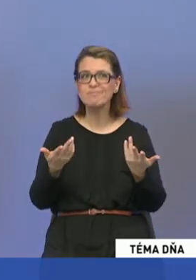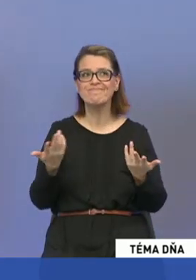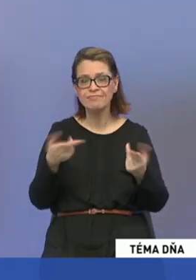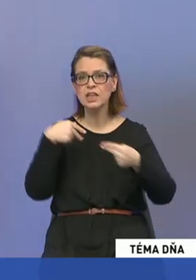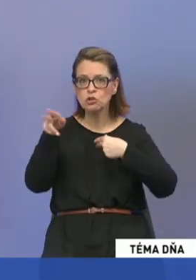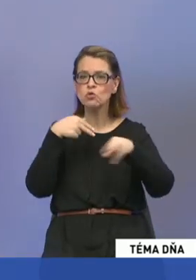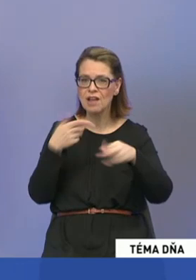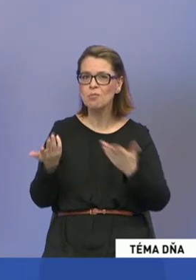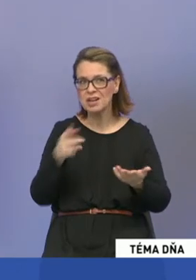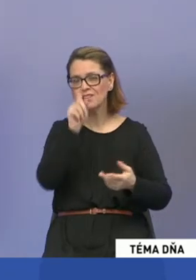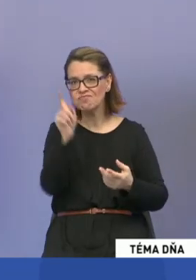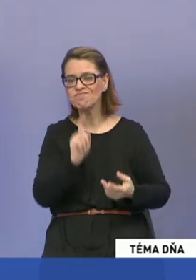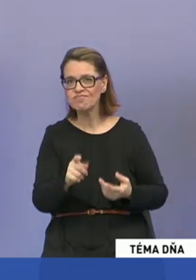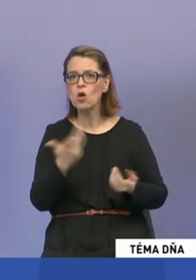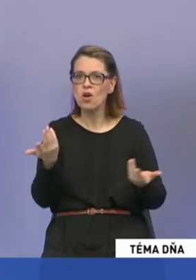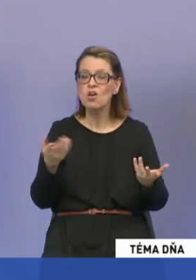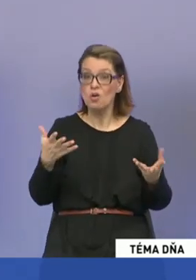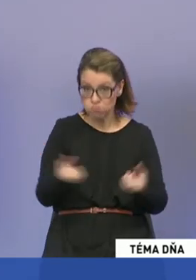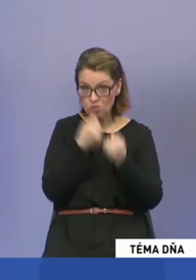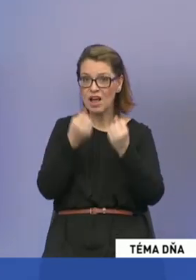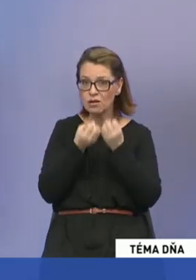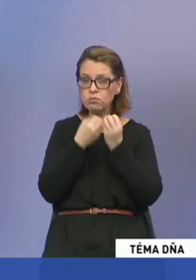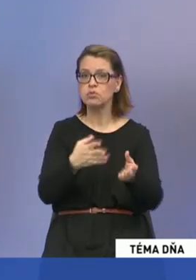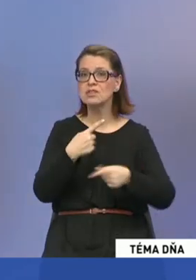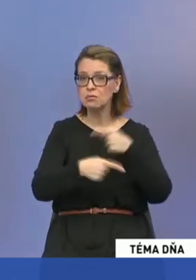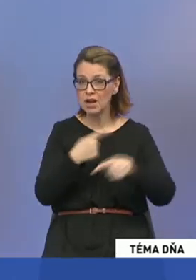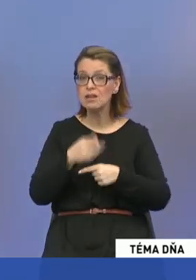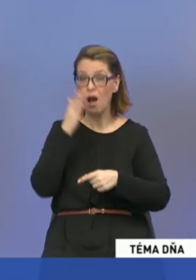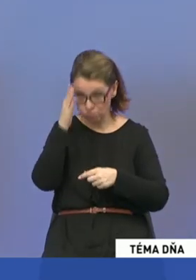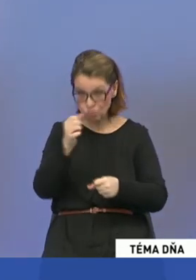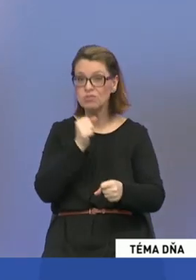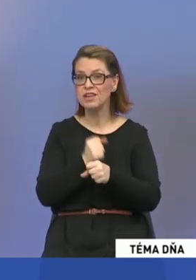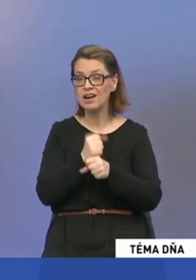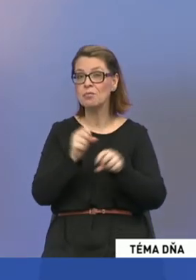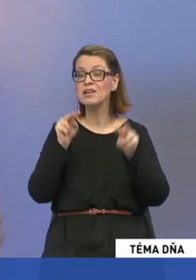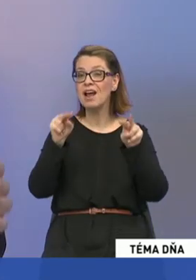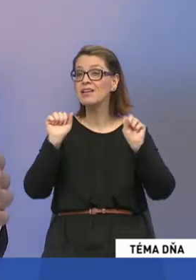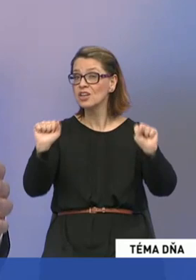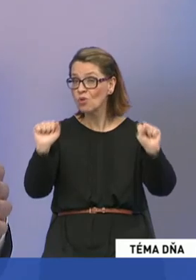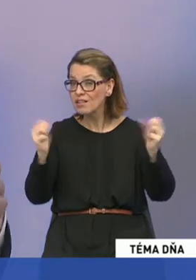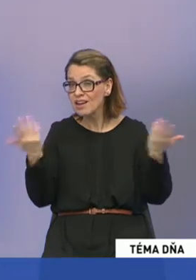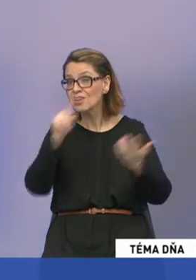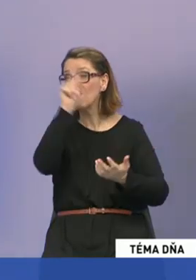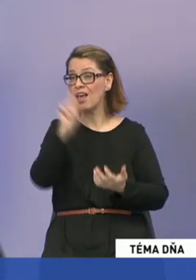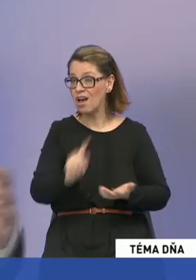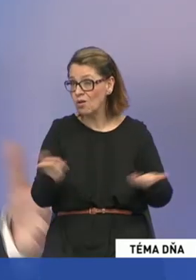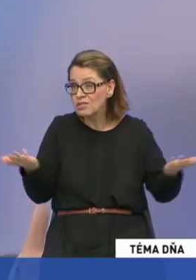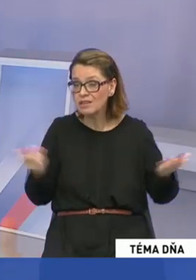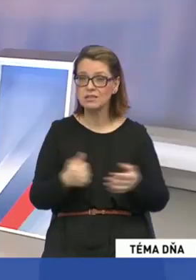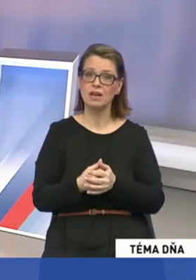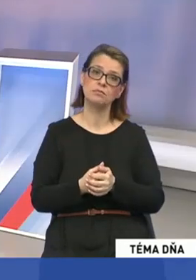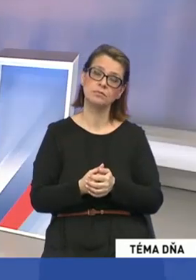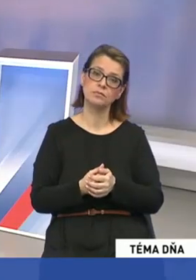Uvidíme, či sa naozaj ich podarí dostať do prevádzky a či budú vyrábať elektrickú energiu. Spolu s